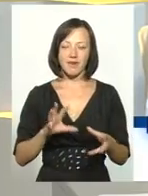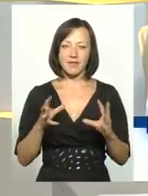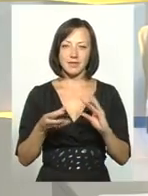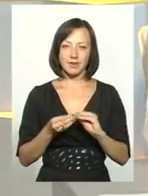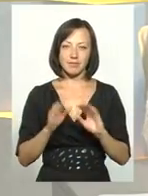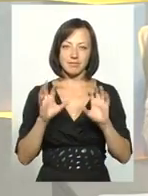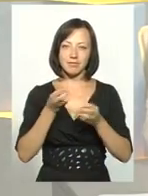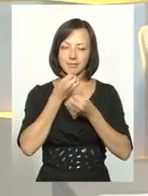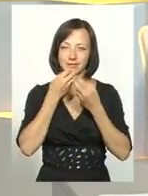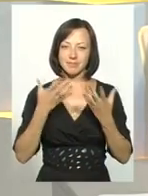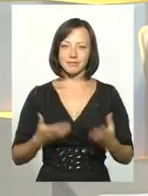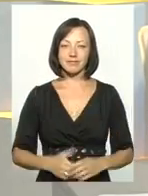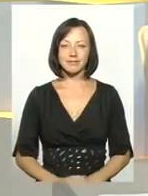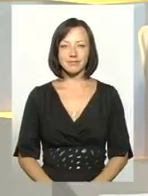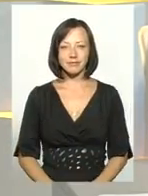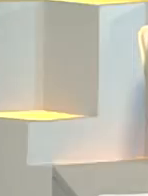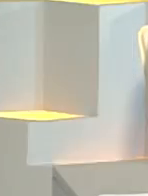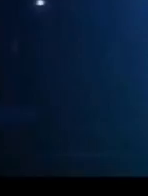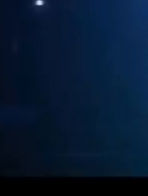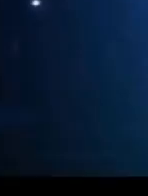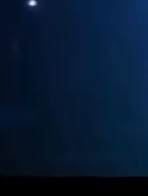правильні висновки. Побачимось в понеділок.